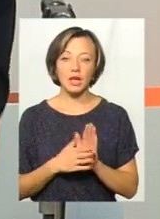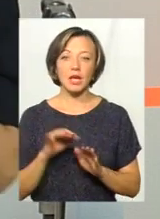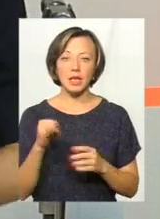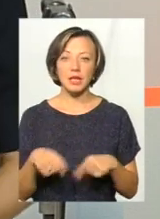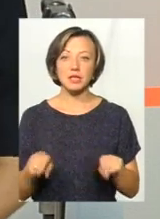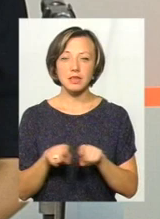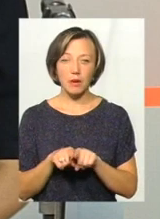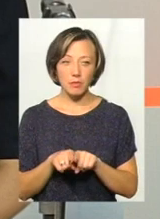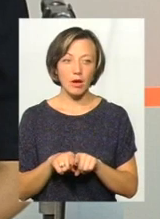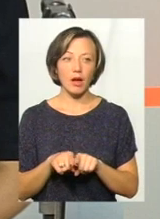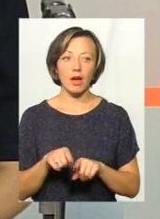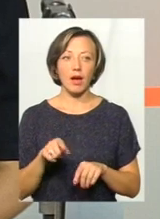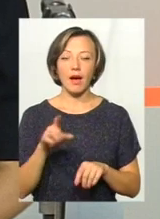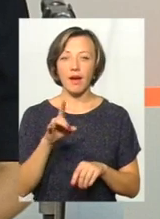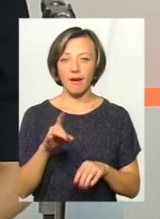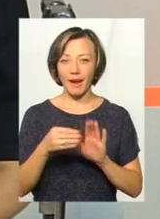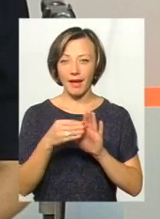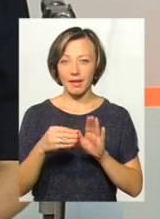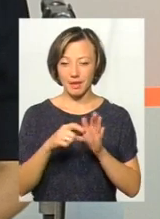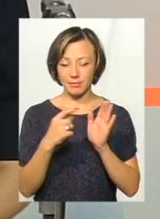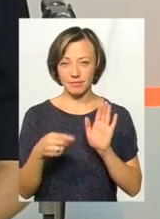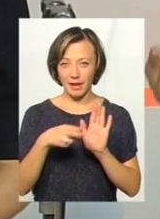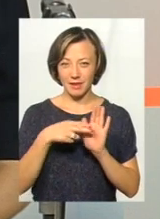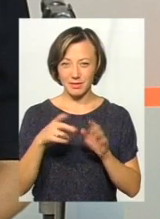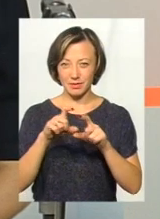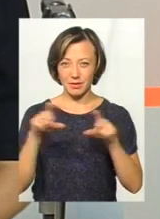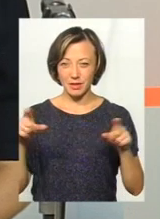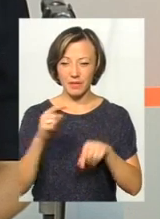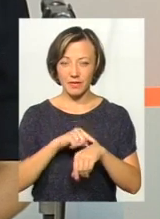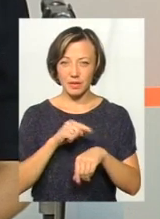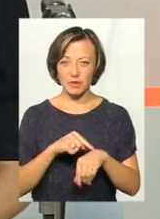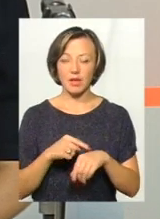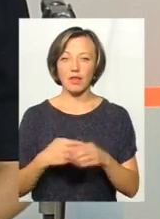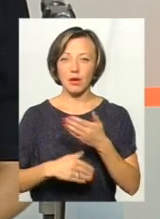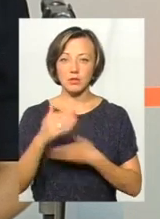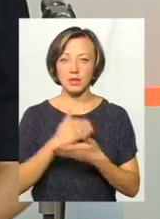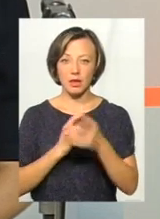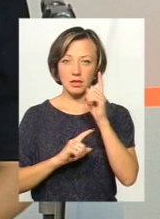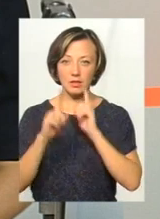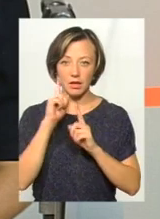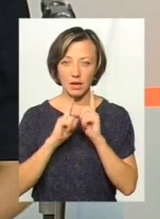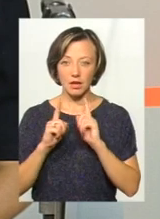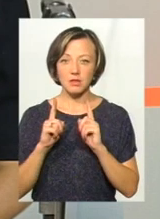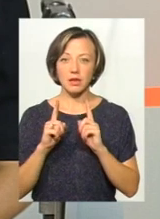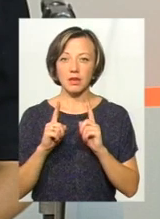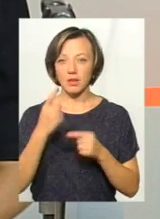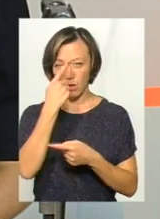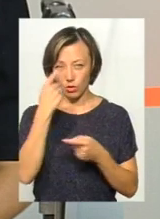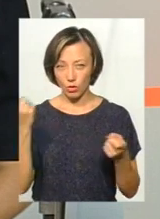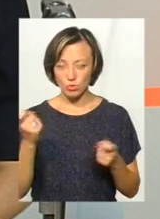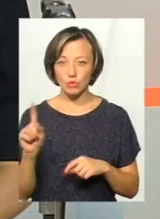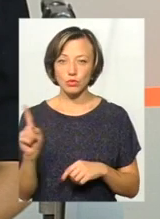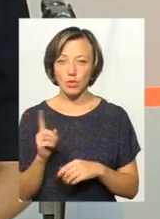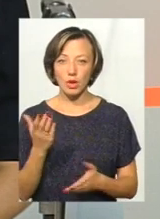так само реєструють реєстратору, там також вказується час. І от на останній нараді вже наголошувалося,